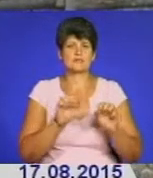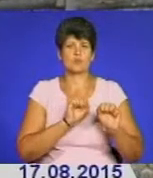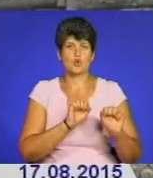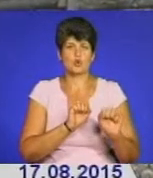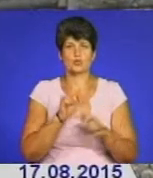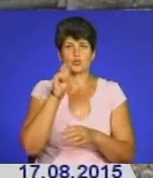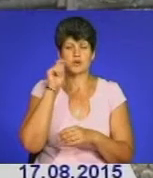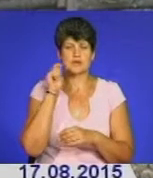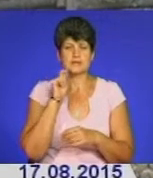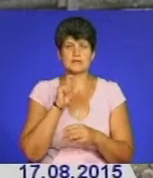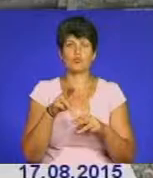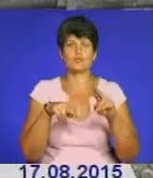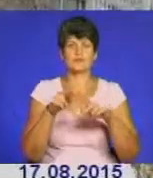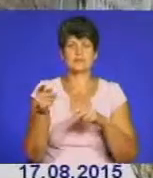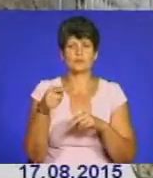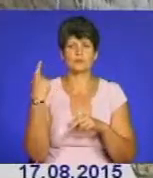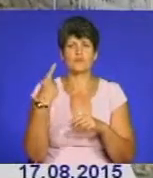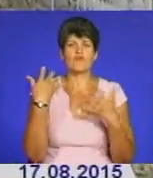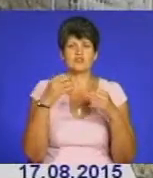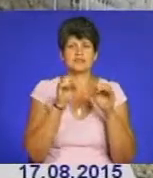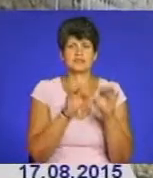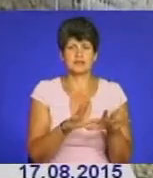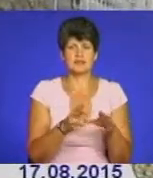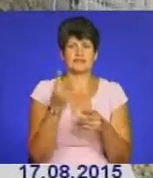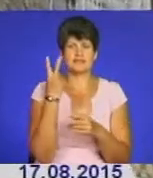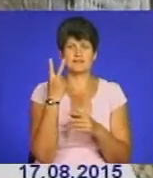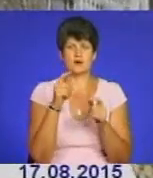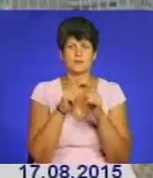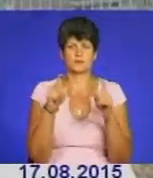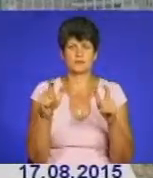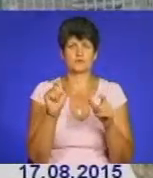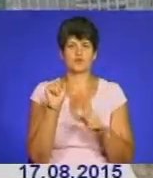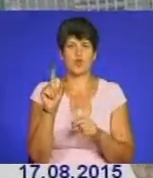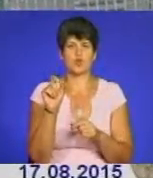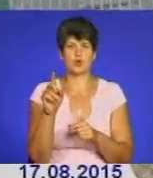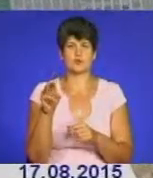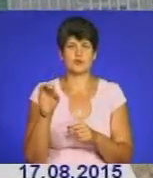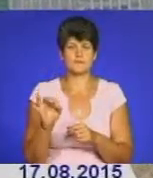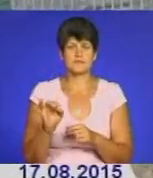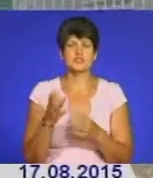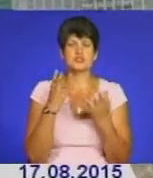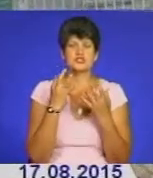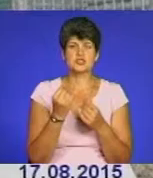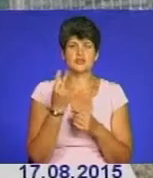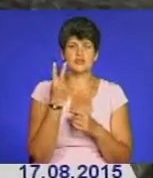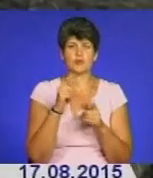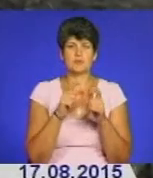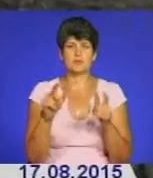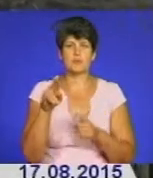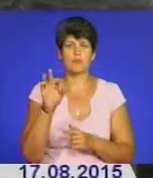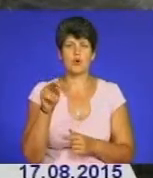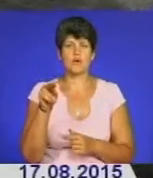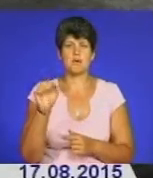Будівельники Тернопільської області вже здали в експлуатацію два об'єкти оборони у Золотому. Процес здачі ще двох об'єктів у Папасні на